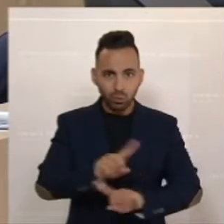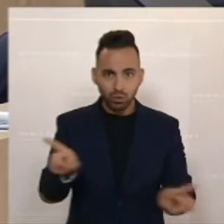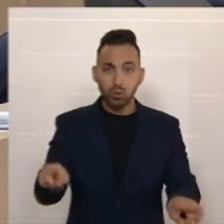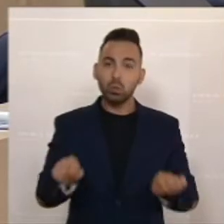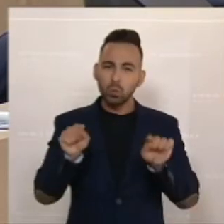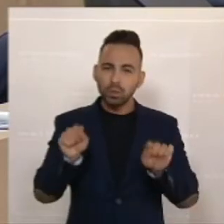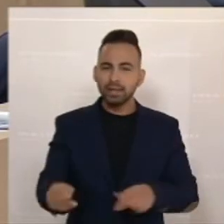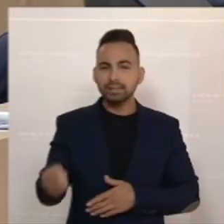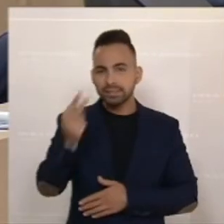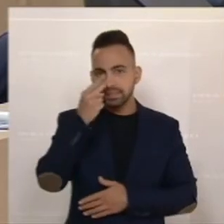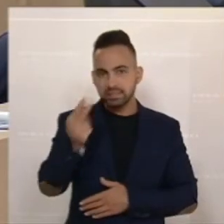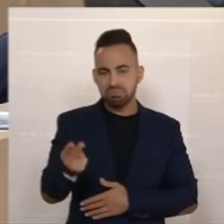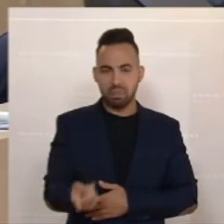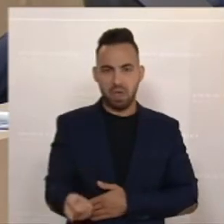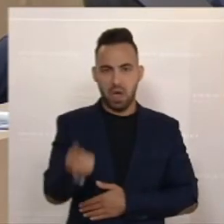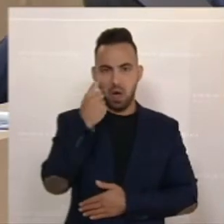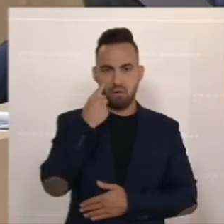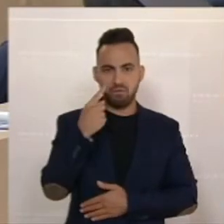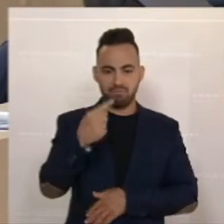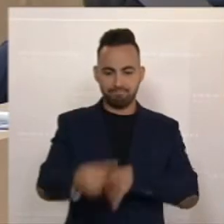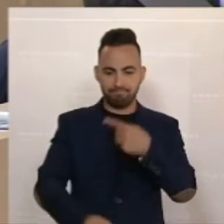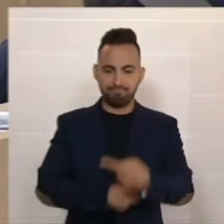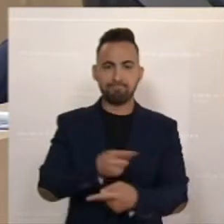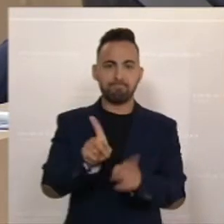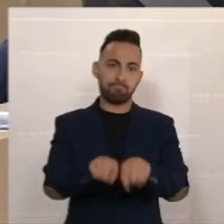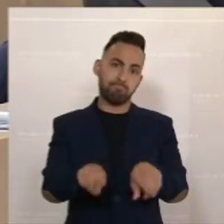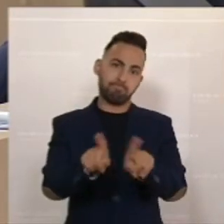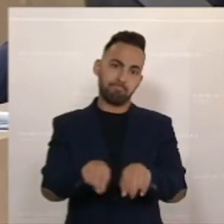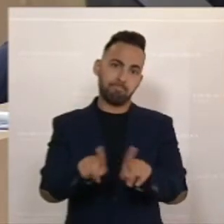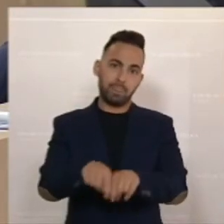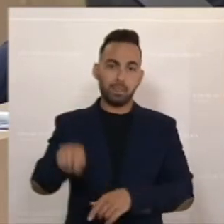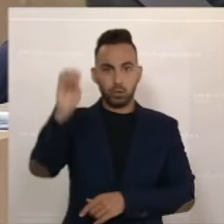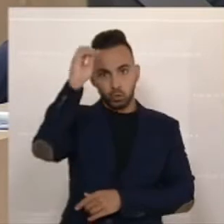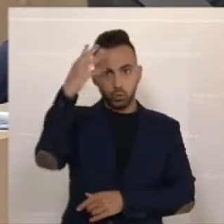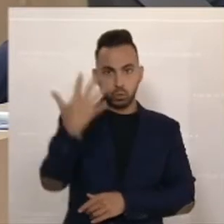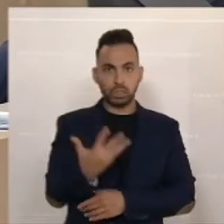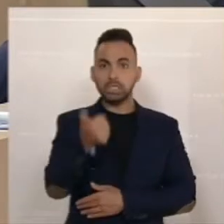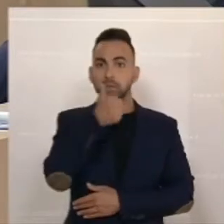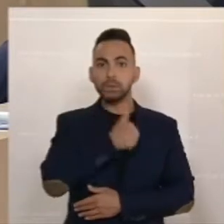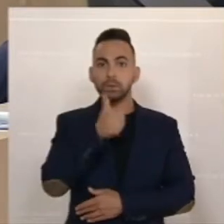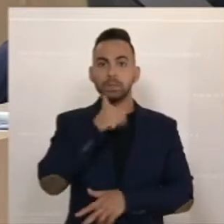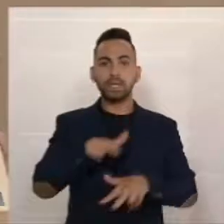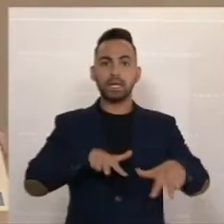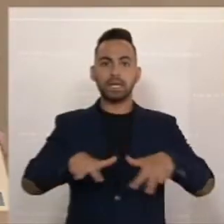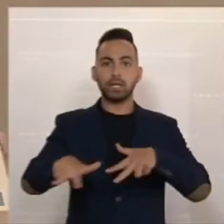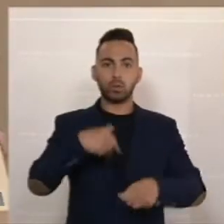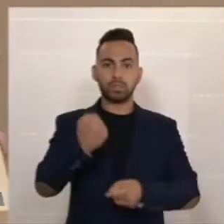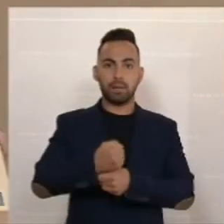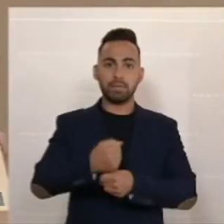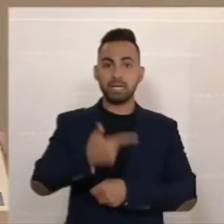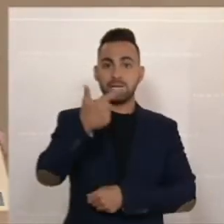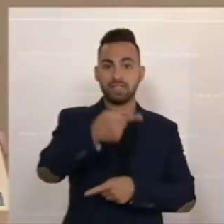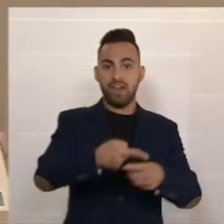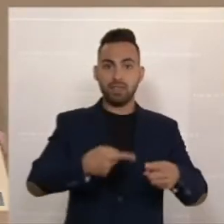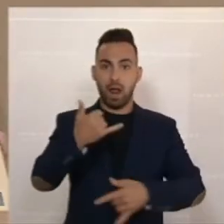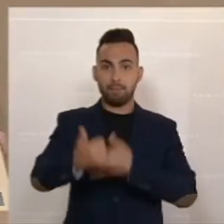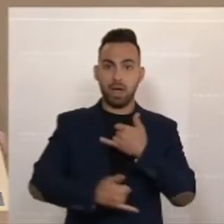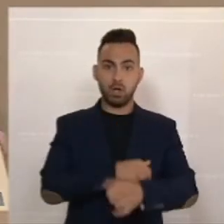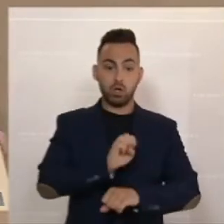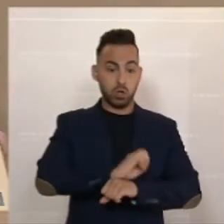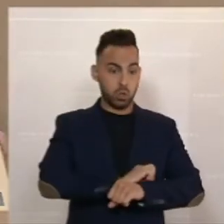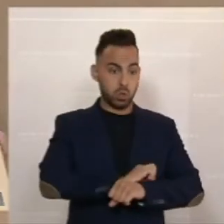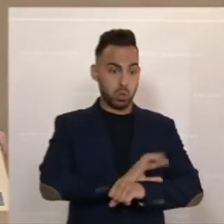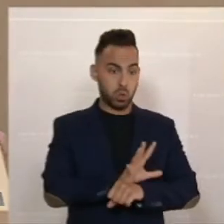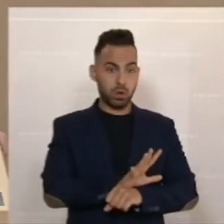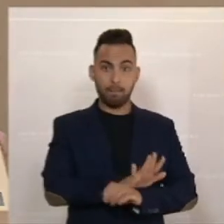rote Faden. Das ist der rote Faden, der sich durch die türkis-grüne Regierungsarbeit seit zweieinhalb Jahren zieht. Von Corona